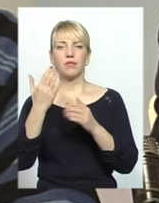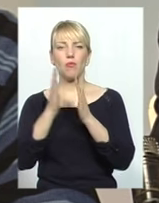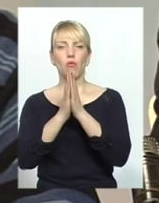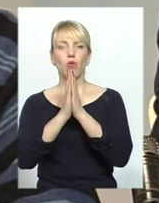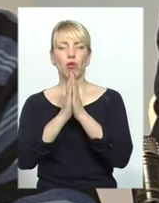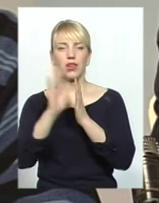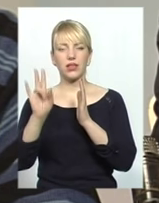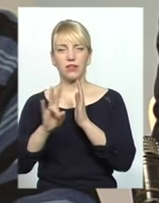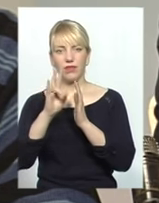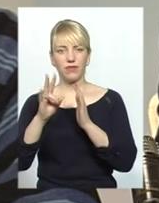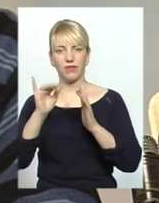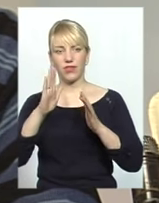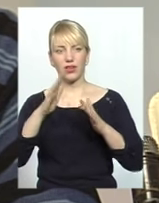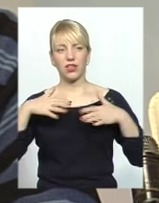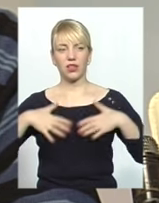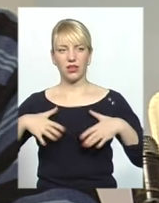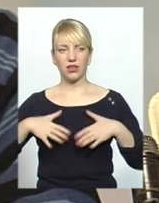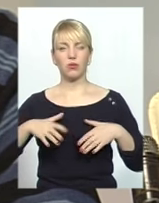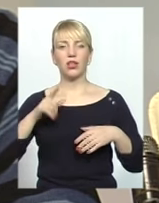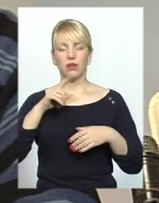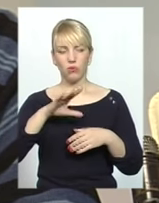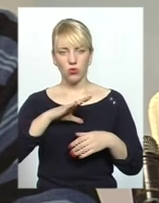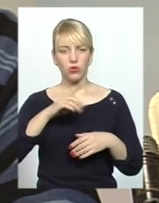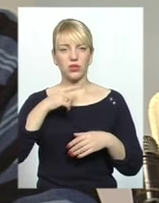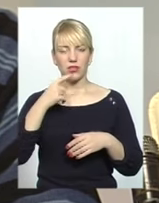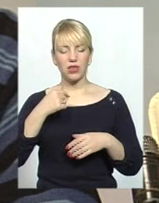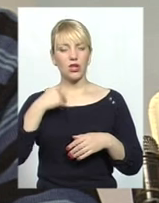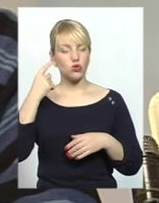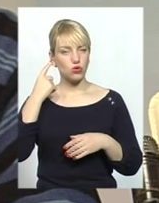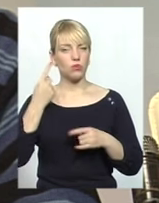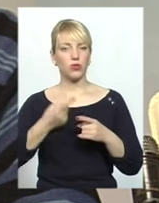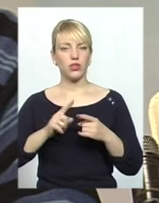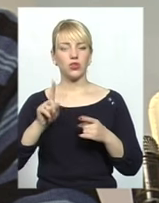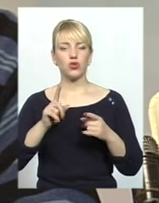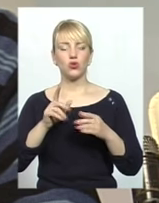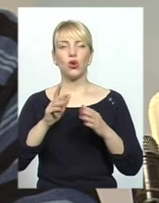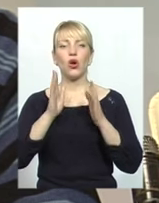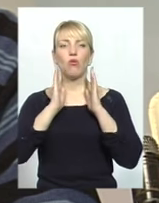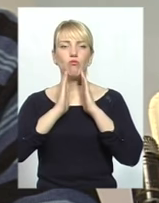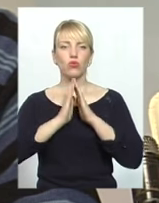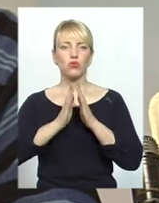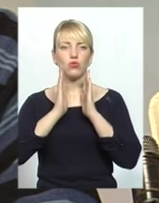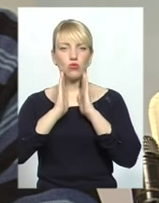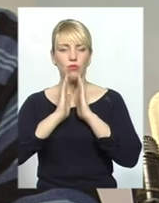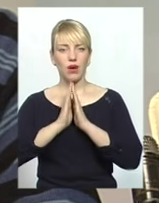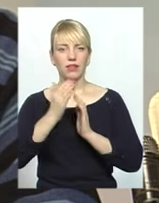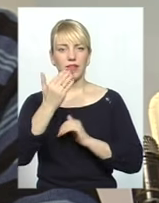То зараз ми про що говоримо. Там було сказано. Я чув про те, що мусульмани надавалося